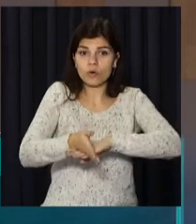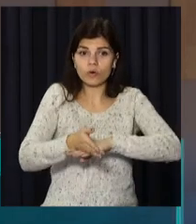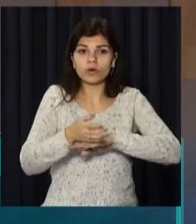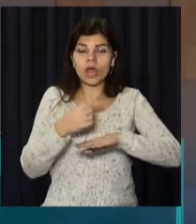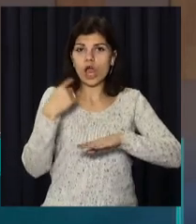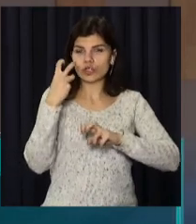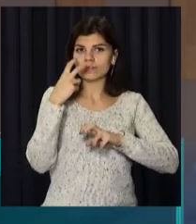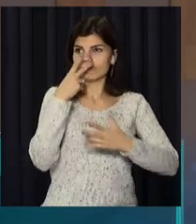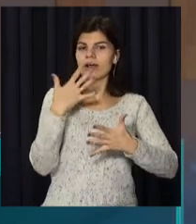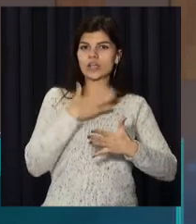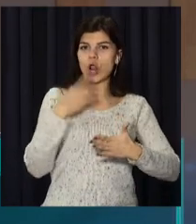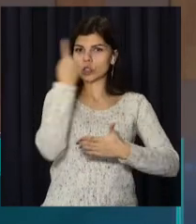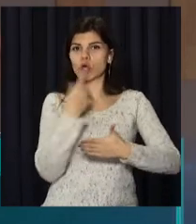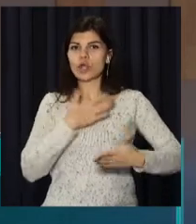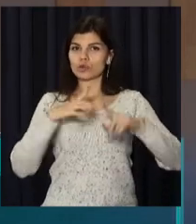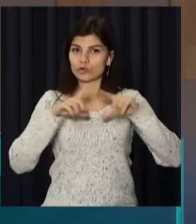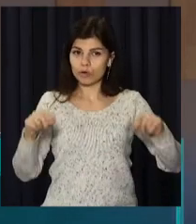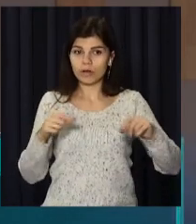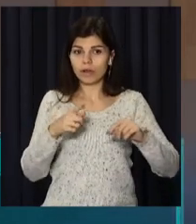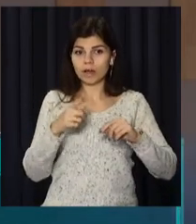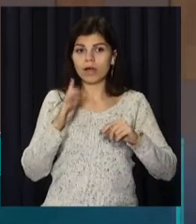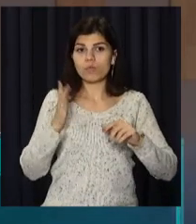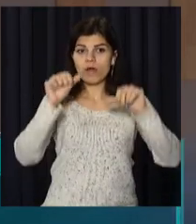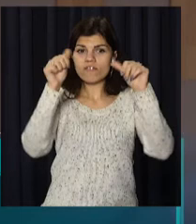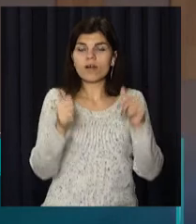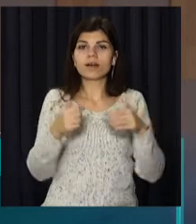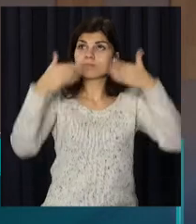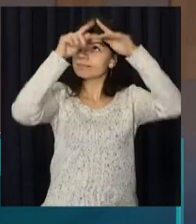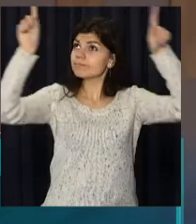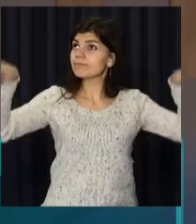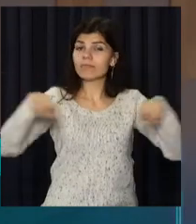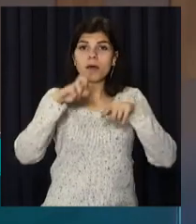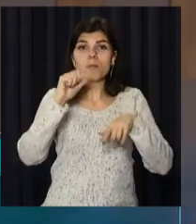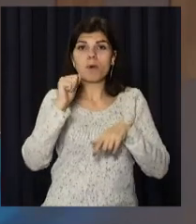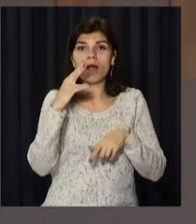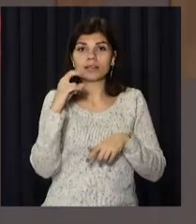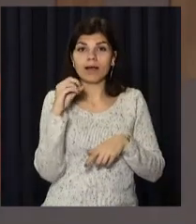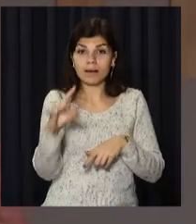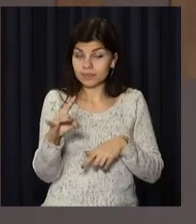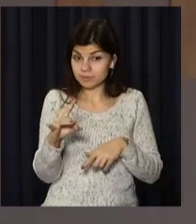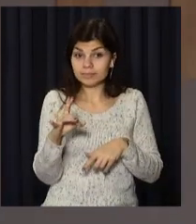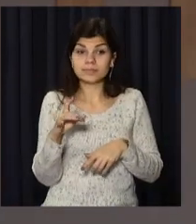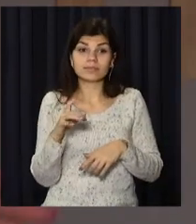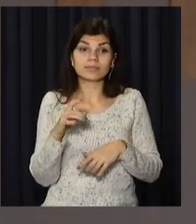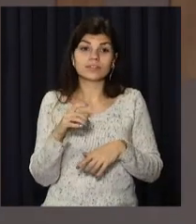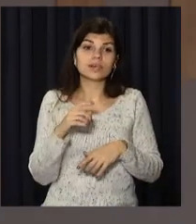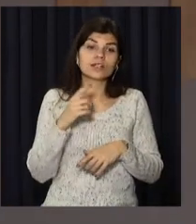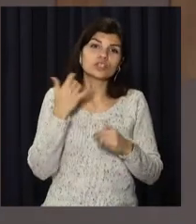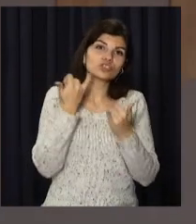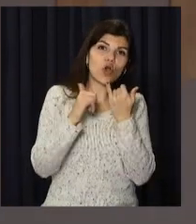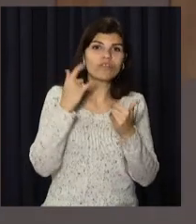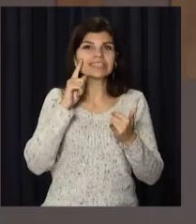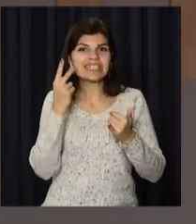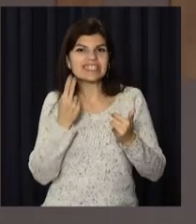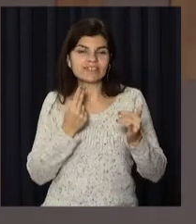лицо нашої школи. Тому ззади мене буде оформлений банер в якихось цвітах жовто-зелёних.